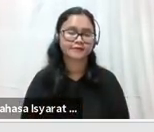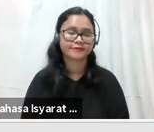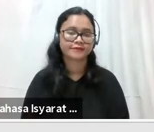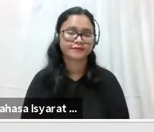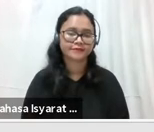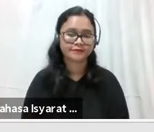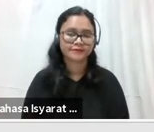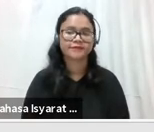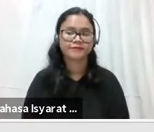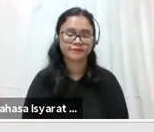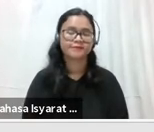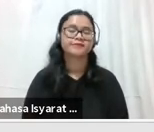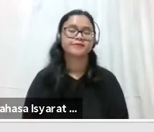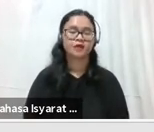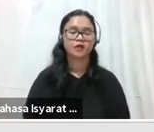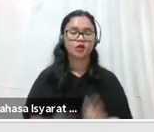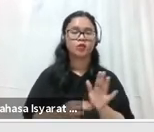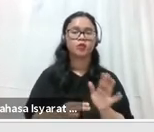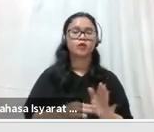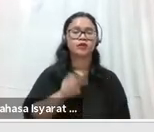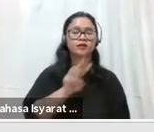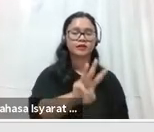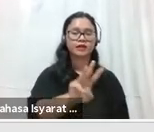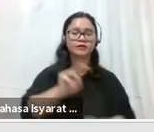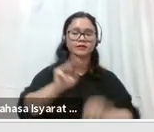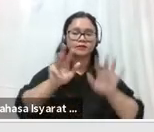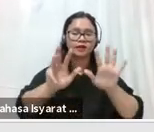HWDI Rembang. 39,